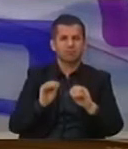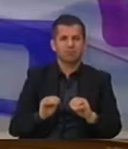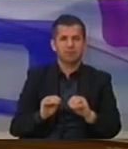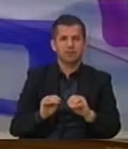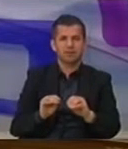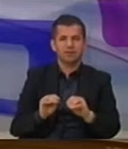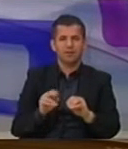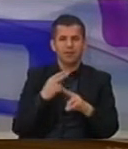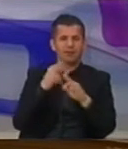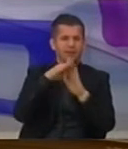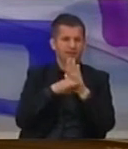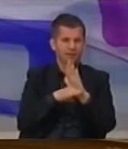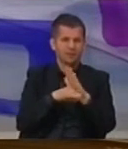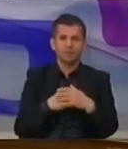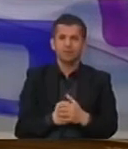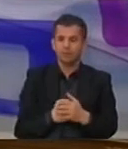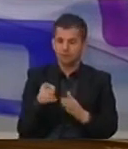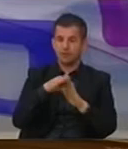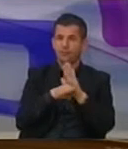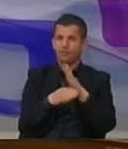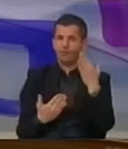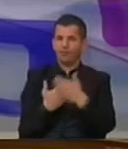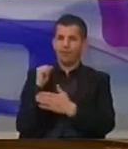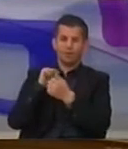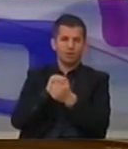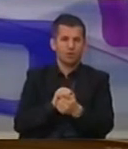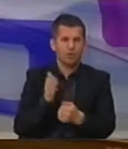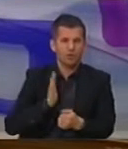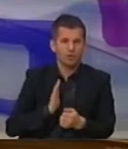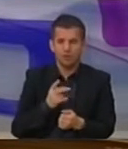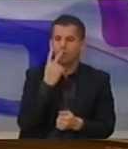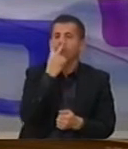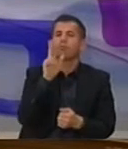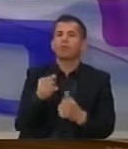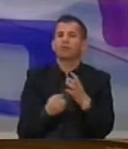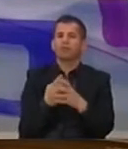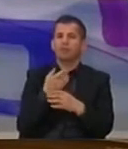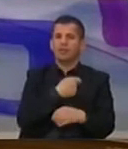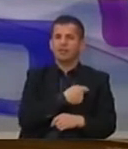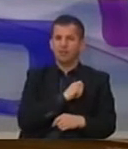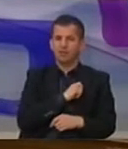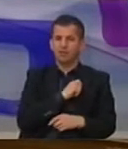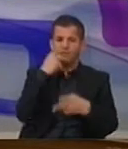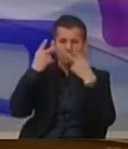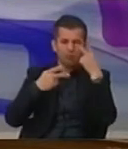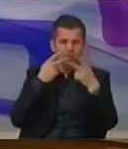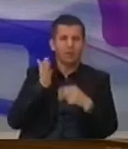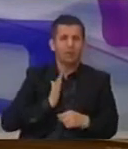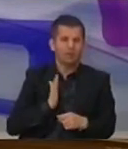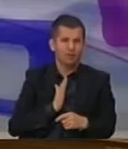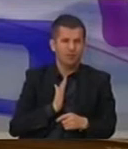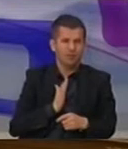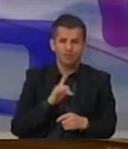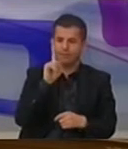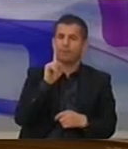e kësaj liste. Me ligjën e ri për trashigimin kulturore, për ashjet e dhe themelimin sfektoratit e trashigimis kulturore, i